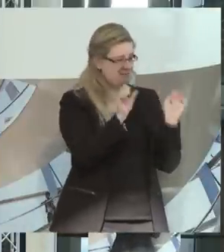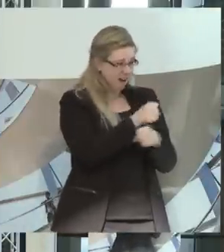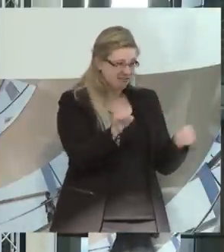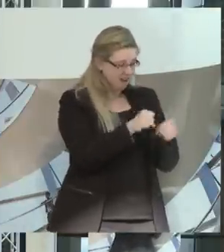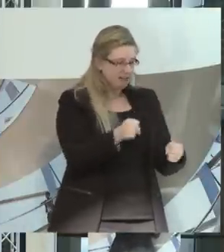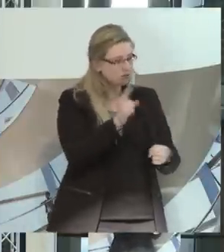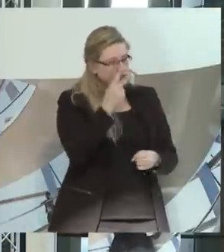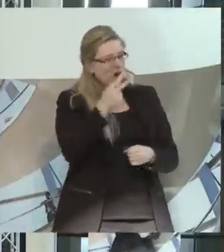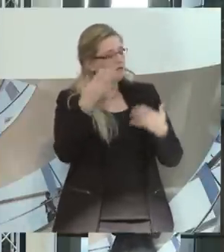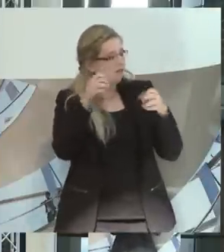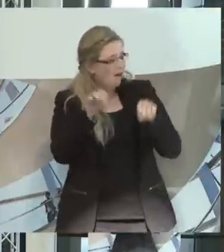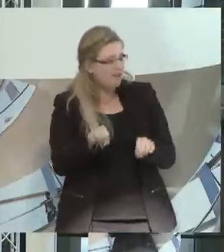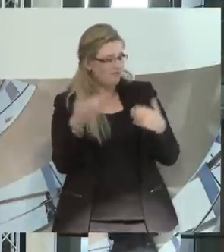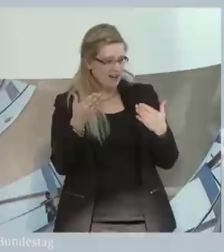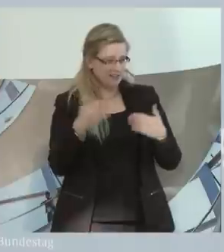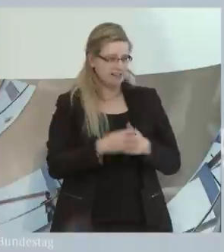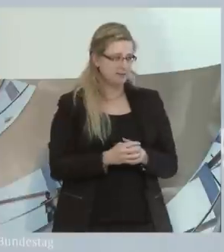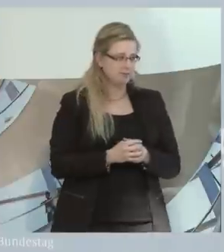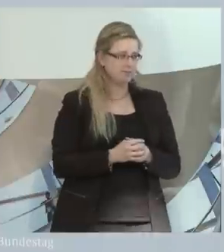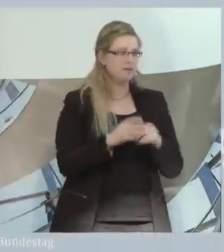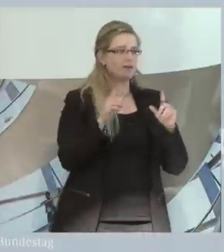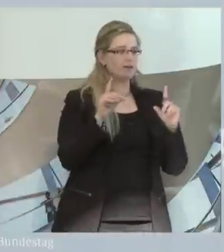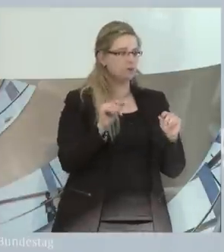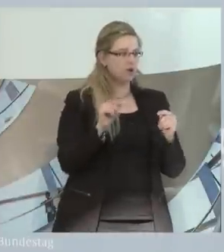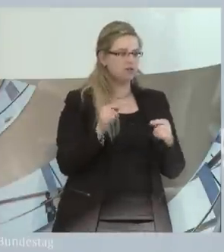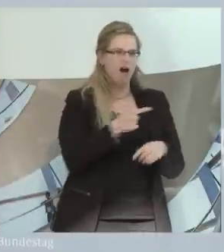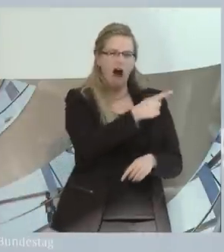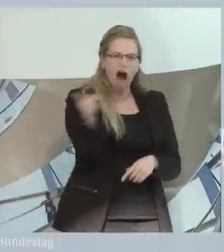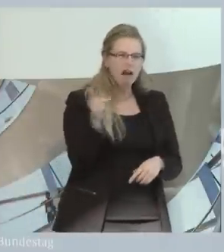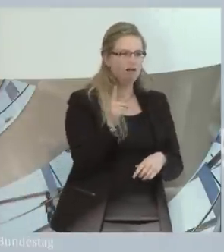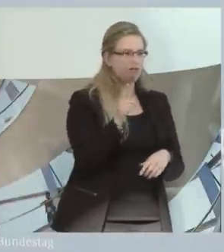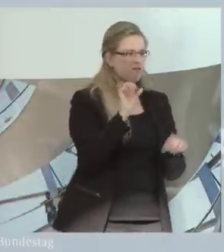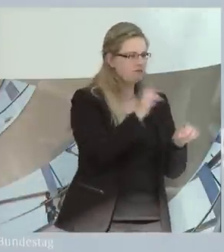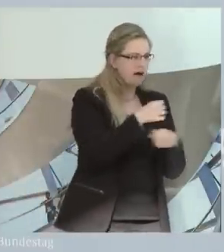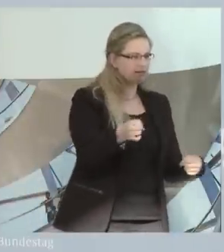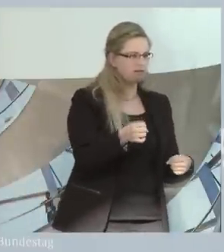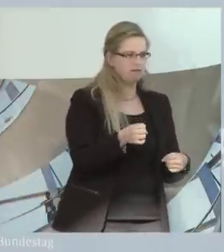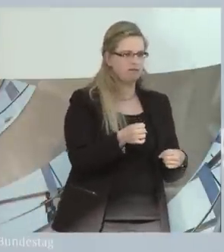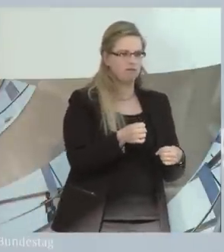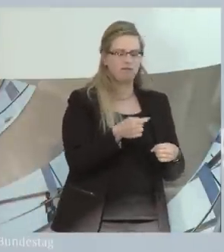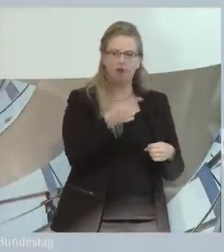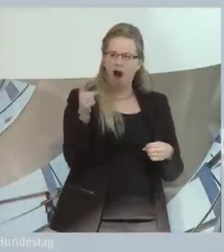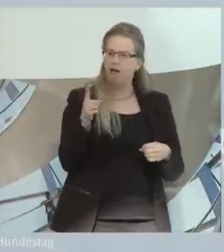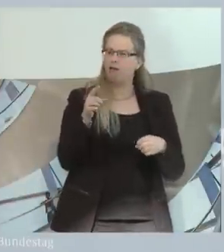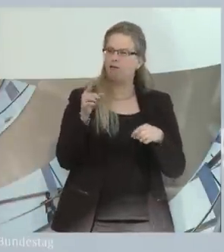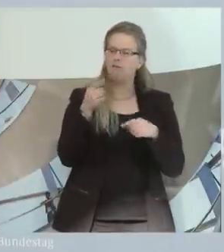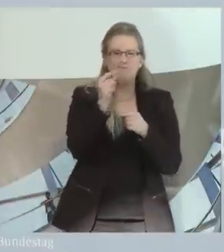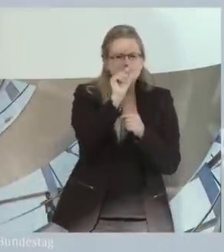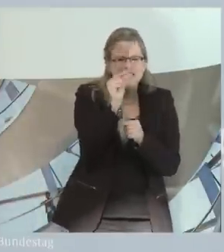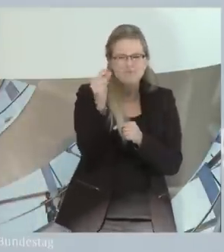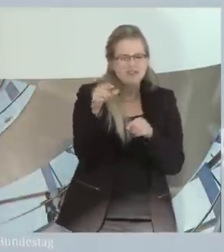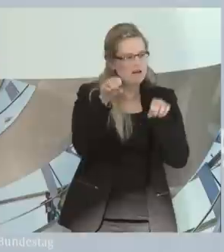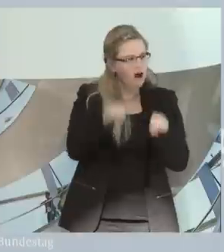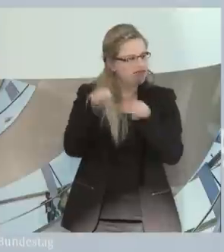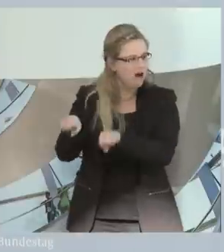Und in meiner Sprache lautet das, keiner kann nichts und keiner kann alles. Jeder kann etwas. Und